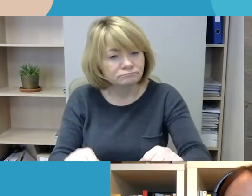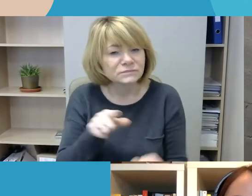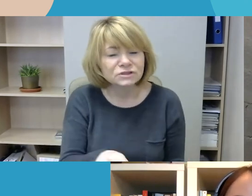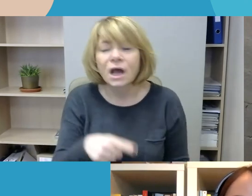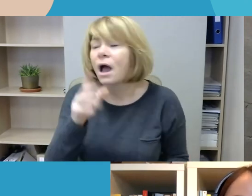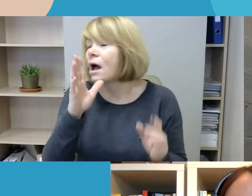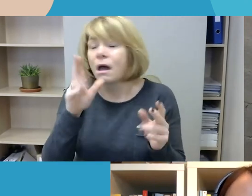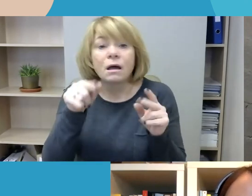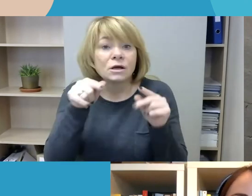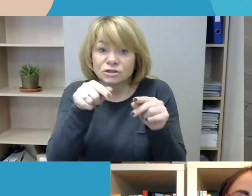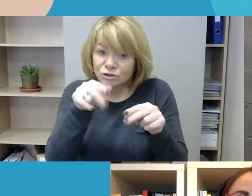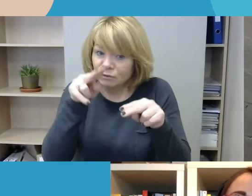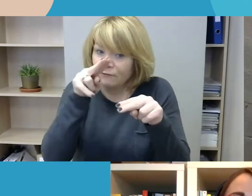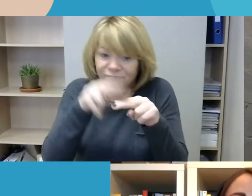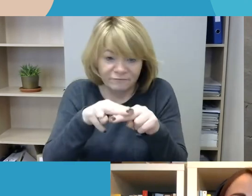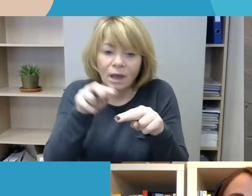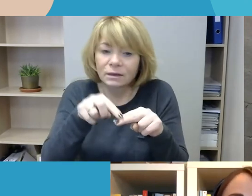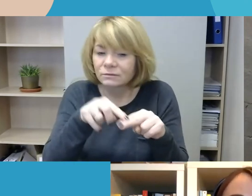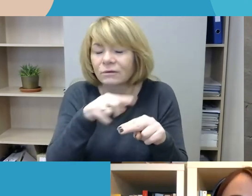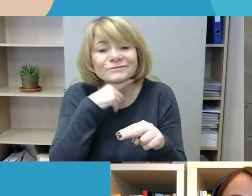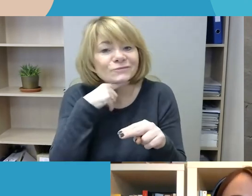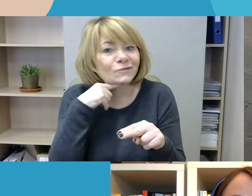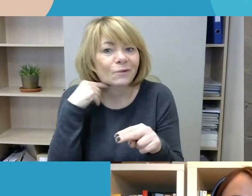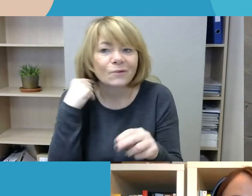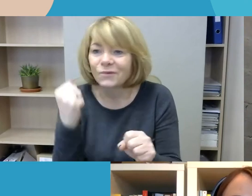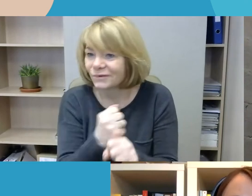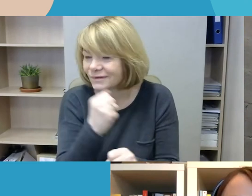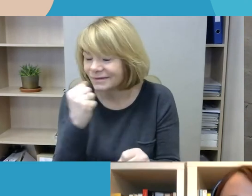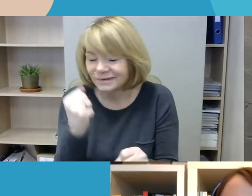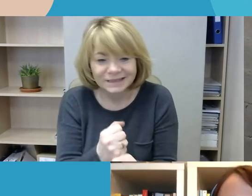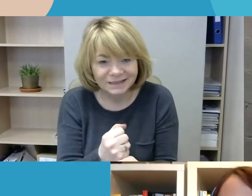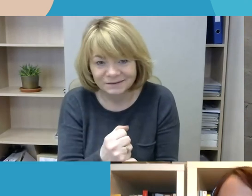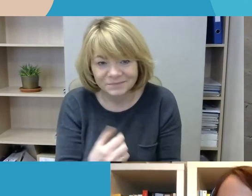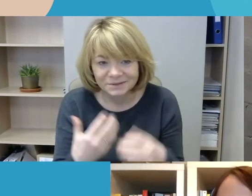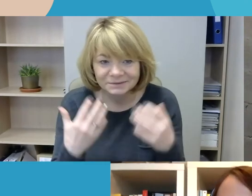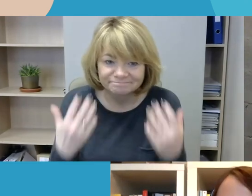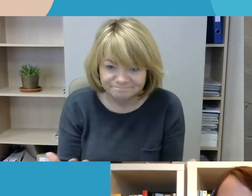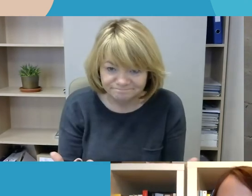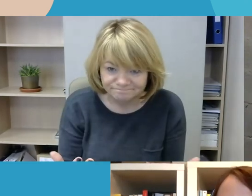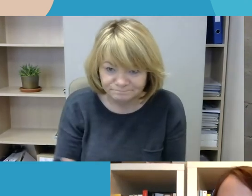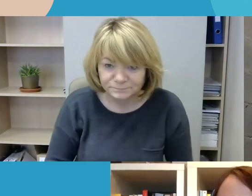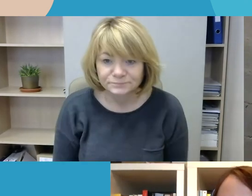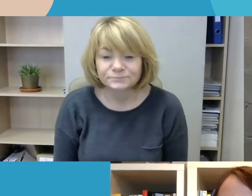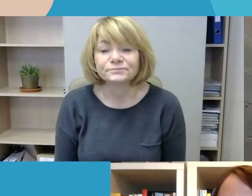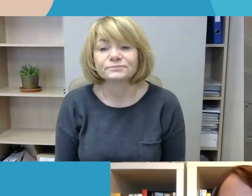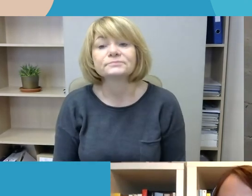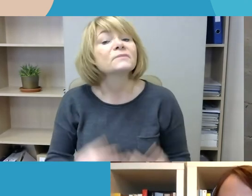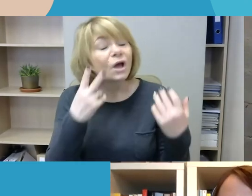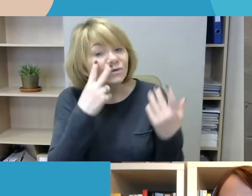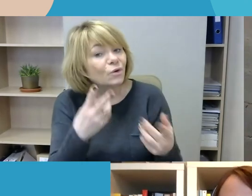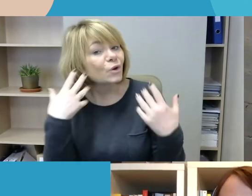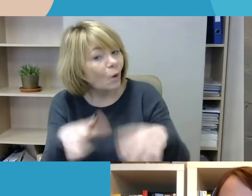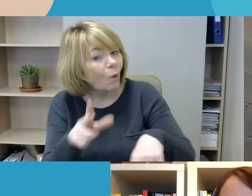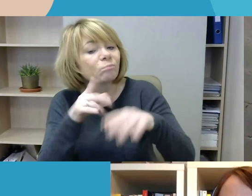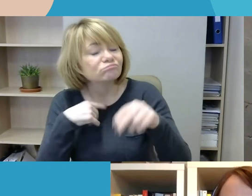nuveikti ir kur pasistumėti. Na, kadangi jau daug maž turėtumėme judėti pabaigos link, tai gal